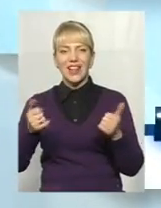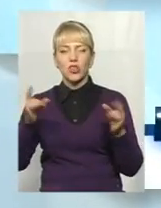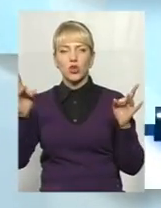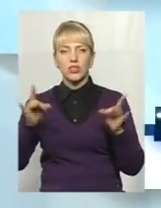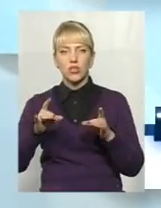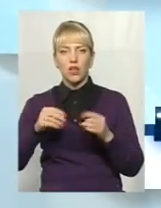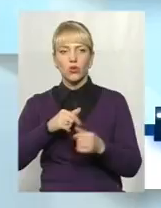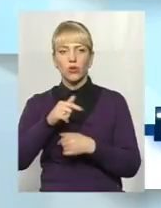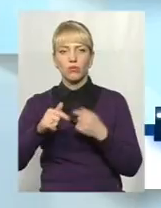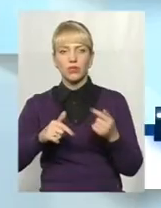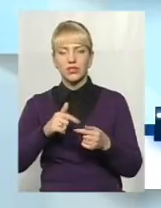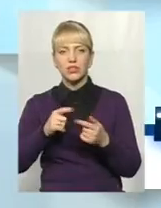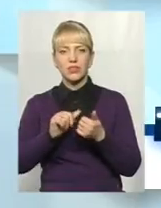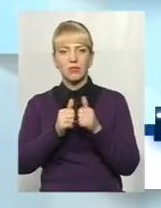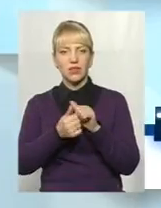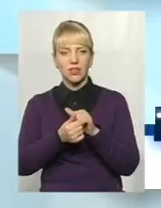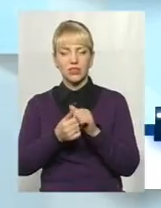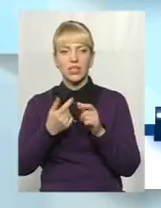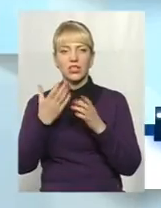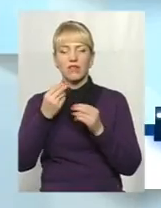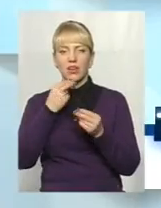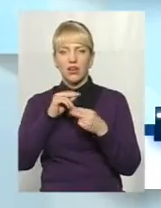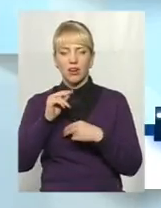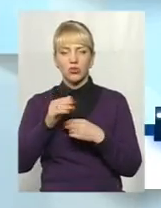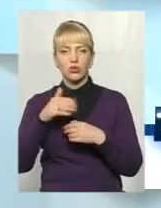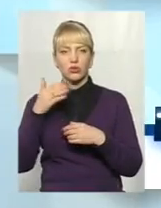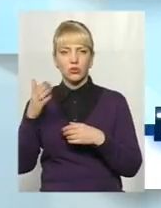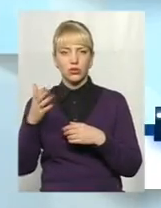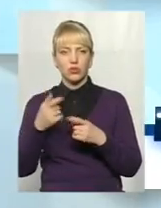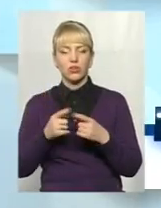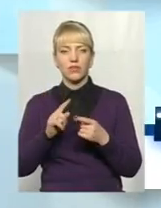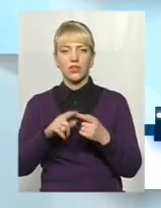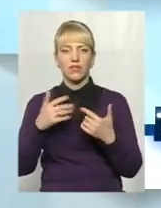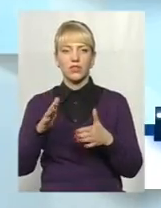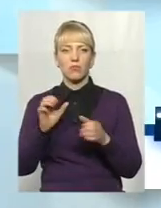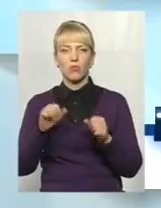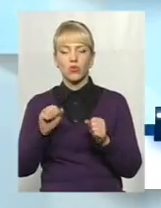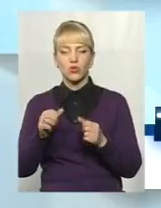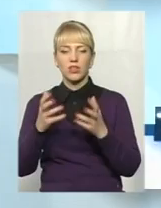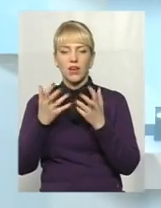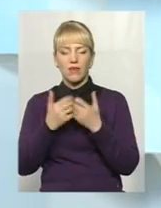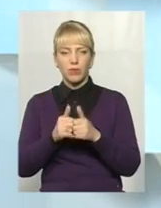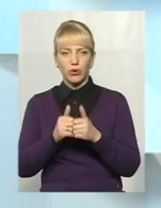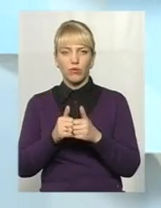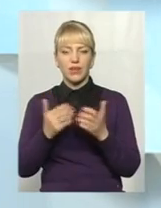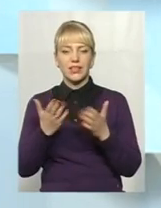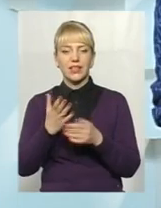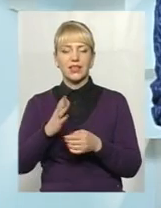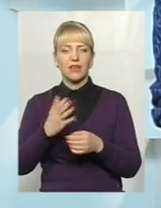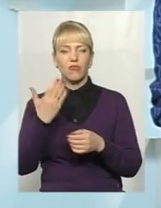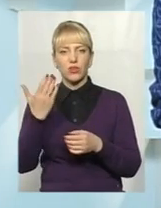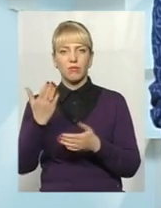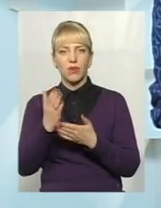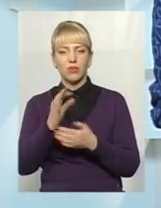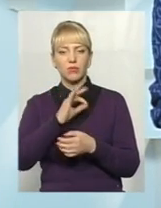фестивалю змінилося ще в кращу сторону. Вони вже можуть вирахувати, порахувати, які прибутки вони мають